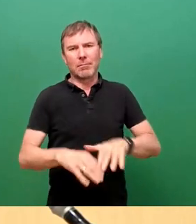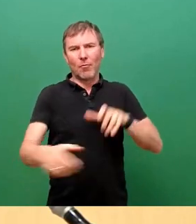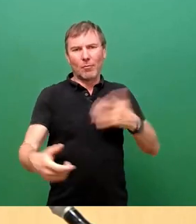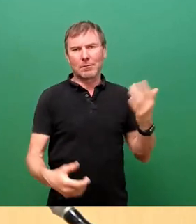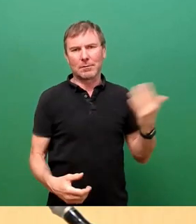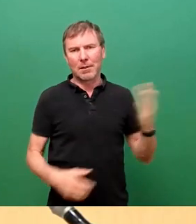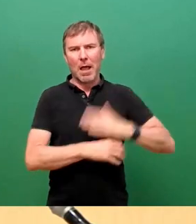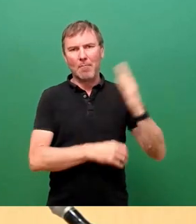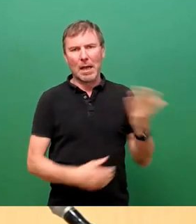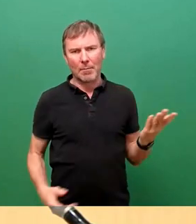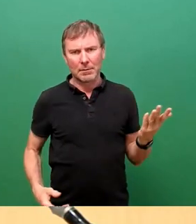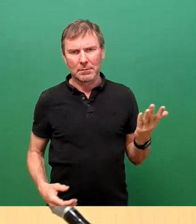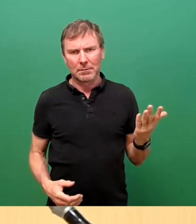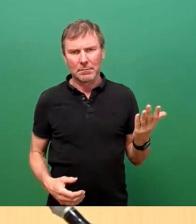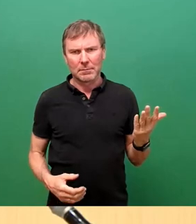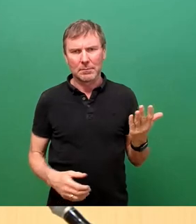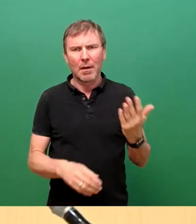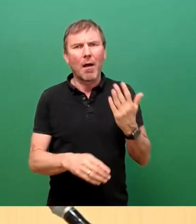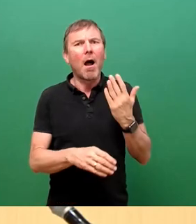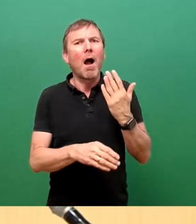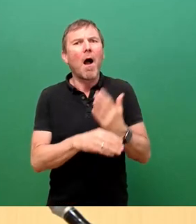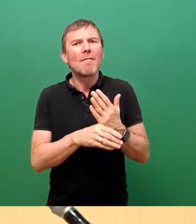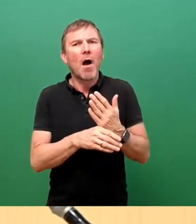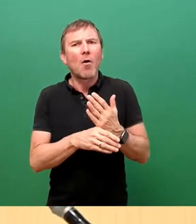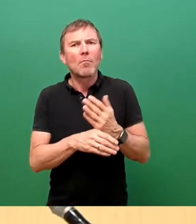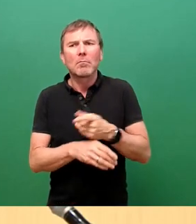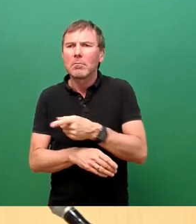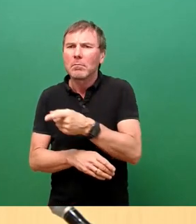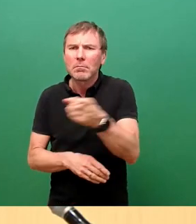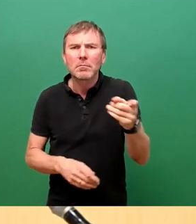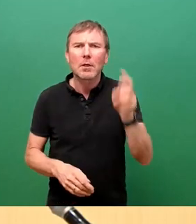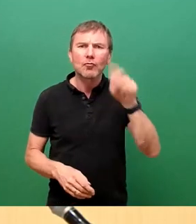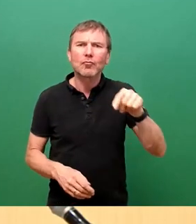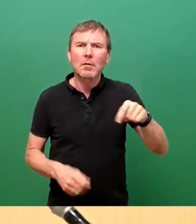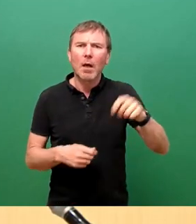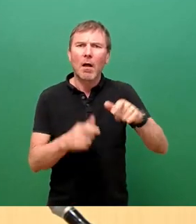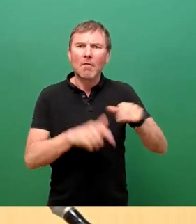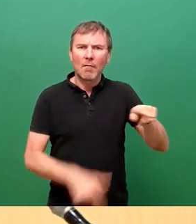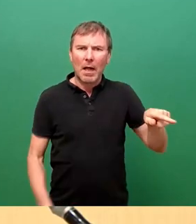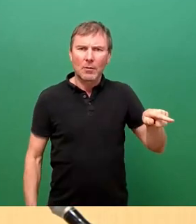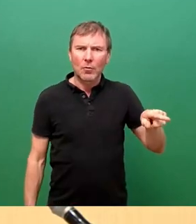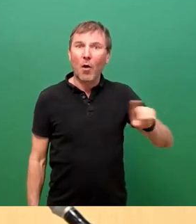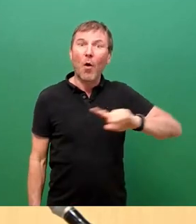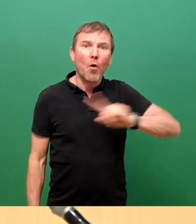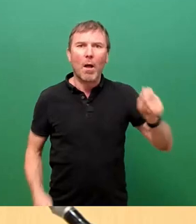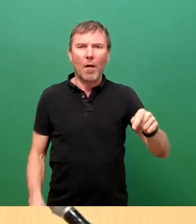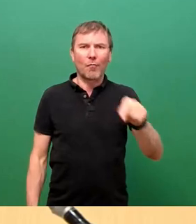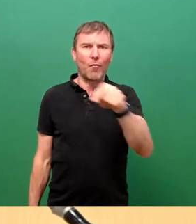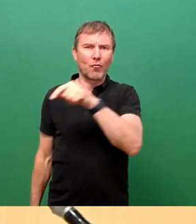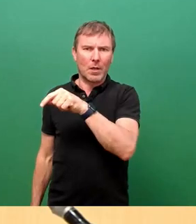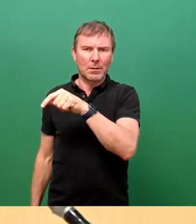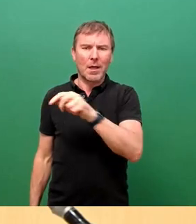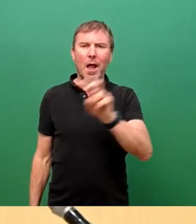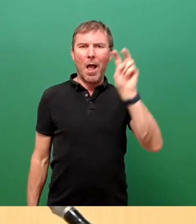Warum machen wir an der Stelle nicht das, was sonst die Straßenbauverwaltung mittlerweile überall vorschlägt, nämlich, dass sich die Bahn